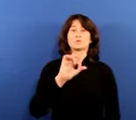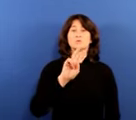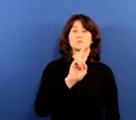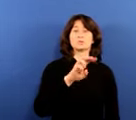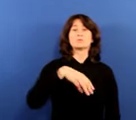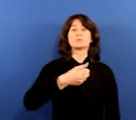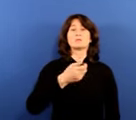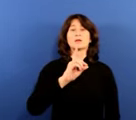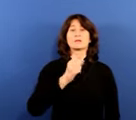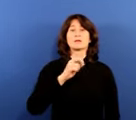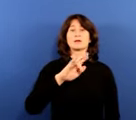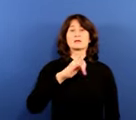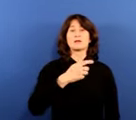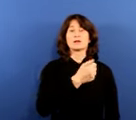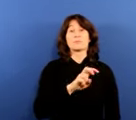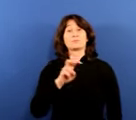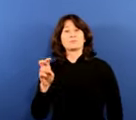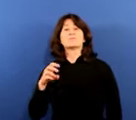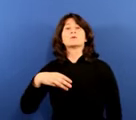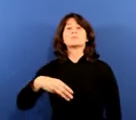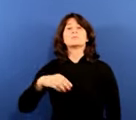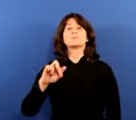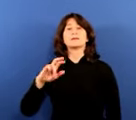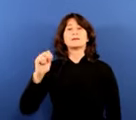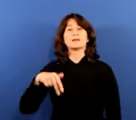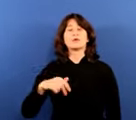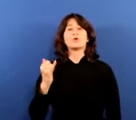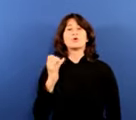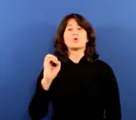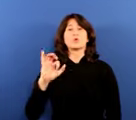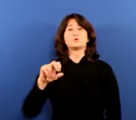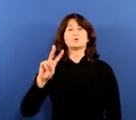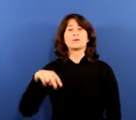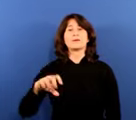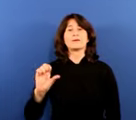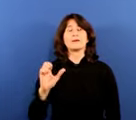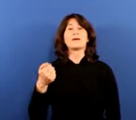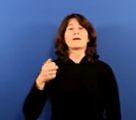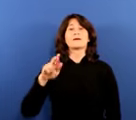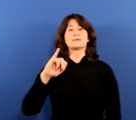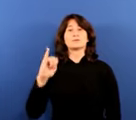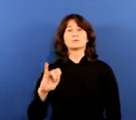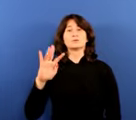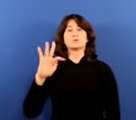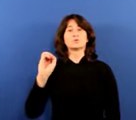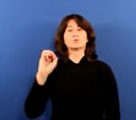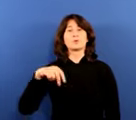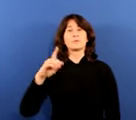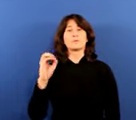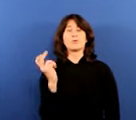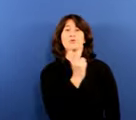eta bai madariagak. Ingen eritzaren irakaskuntza bestelakotzea, ala emakumeen nola ordezkaritza aurriko taletxikien